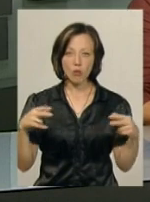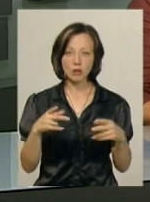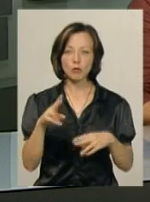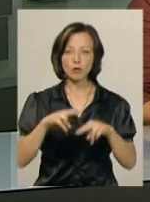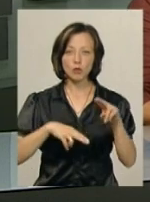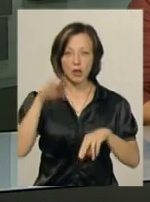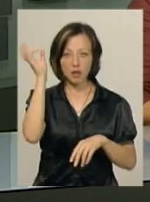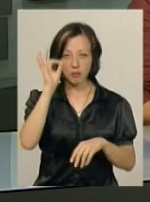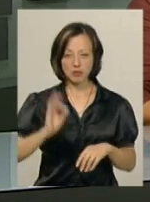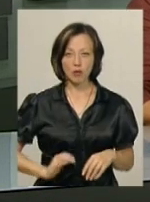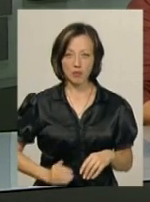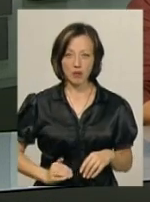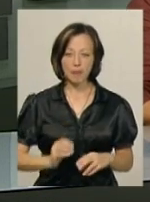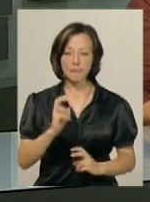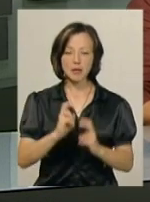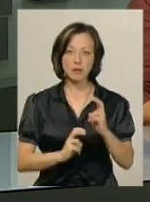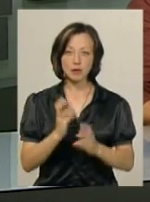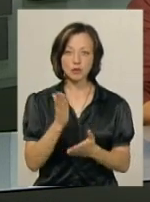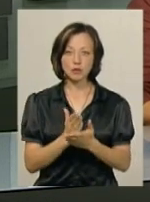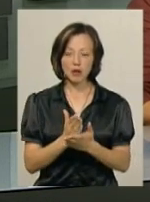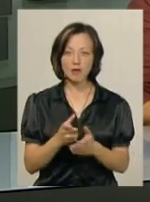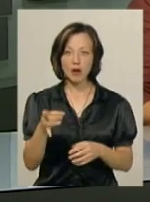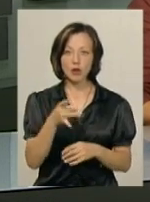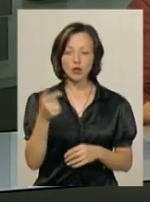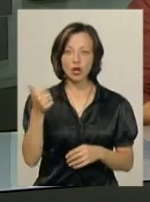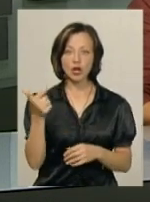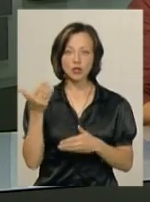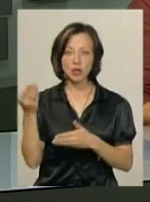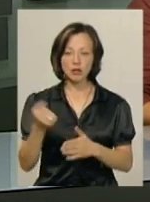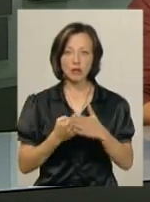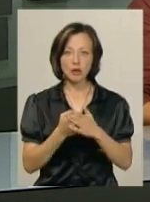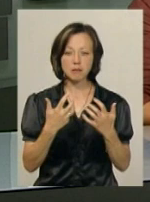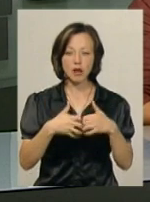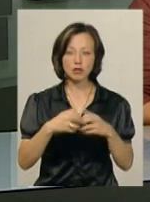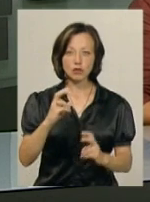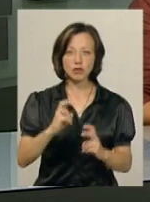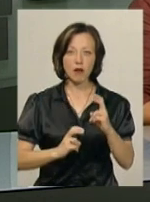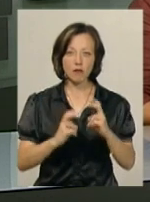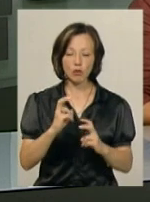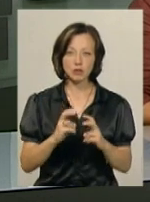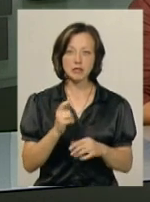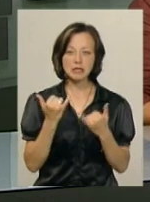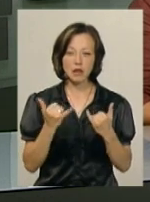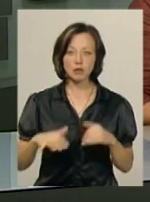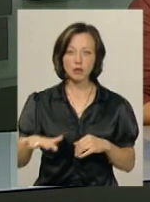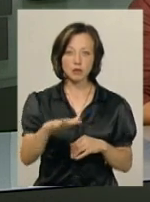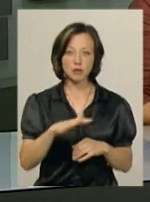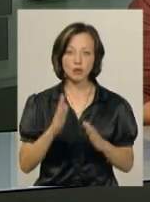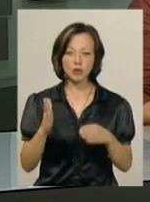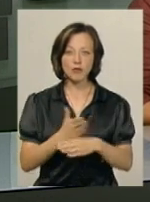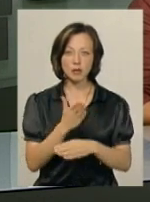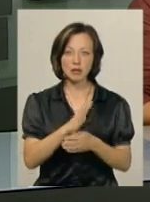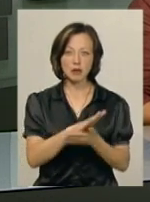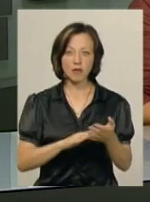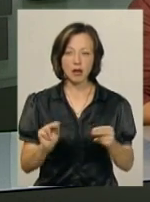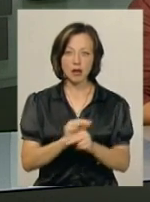який будує німецька компанія. Підприємство розташується в мікрорайоні Гречани на базі механічного заводу. Зараз у приміщенні, де буде виробництво,